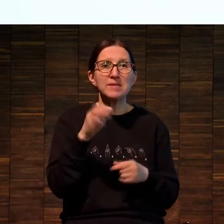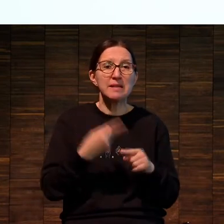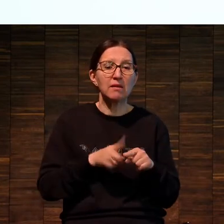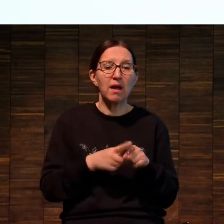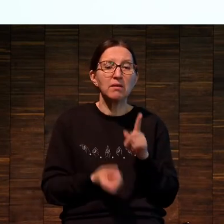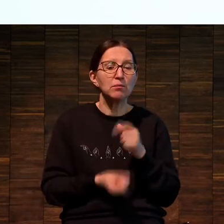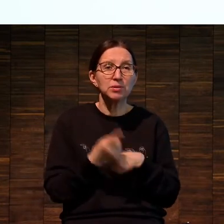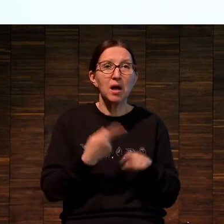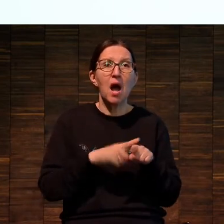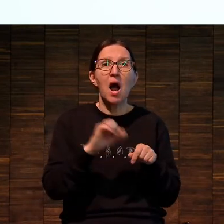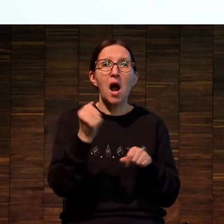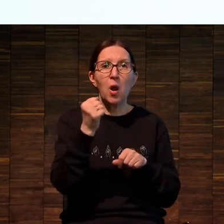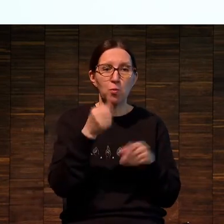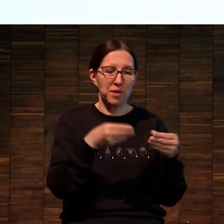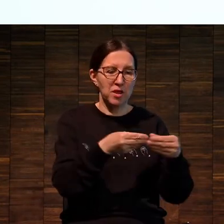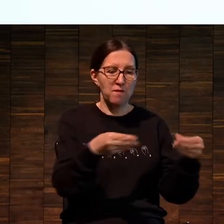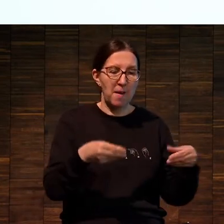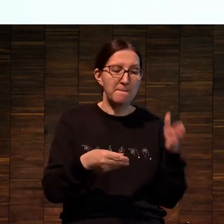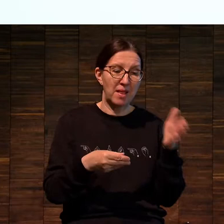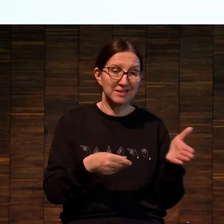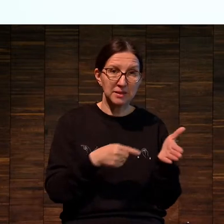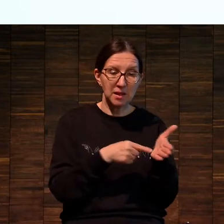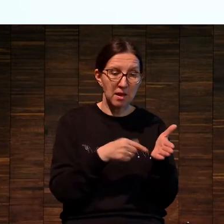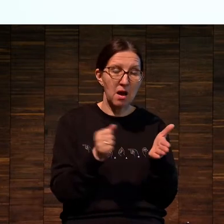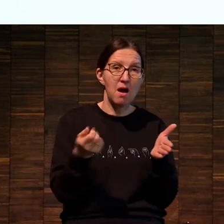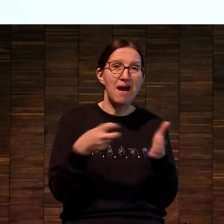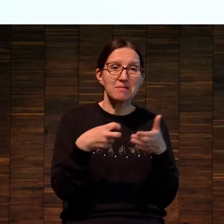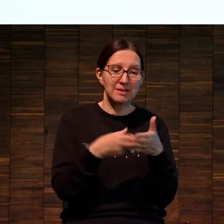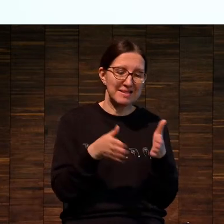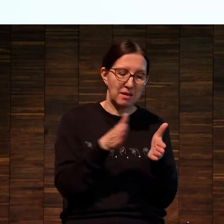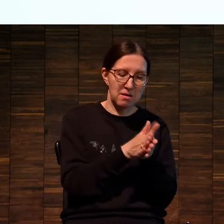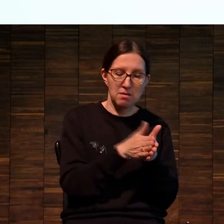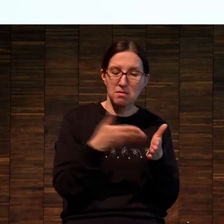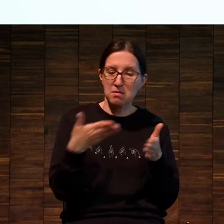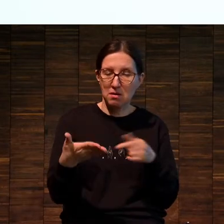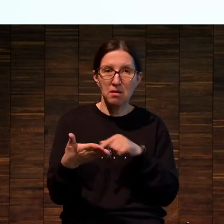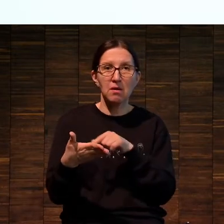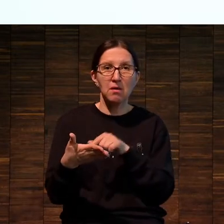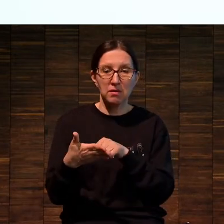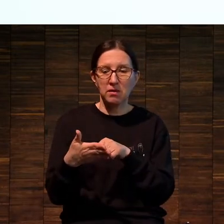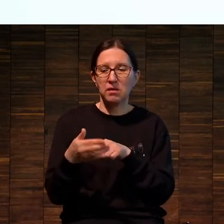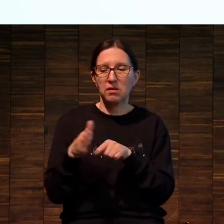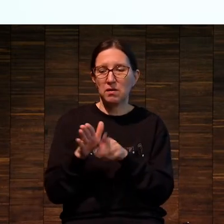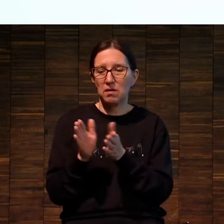пластин. самом деле разницы по технологии процесса